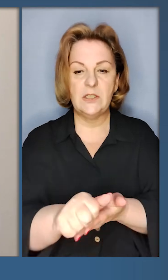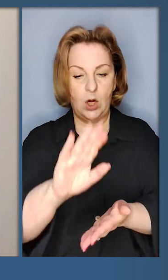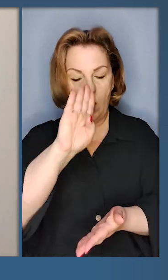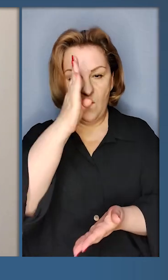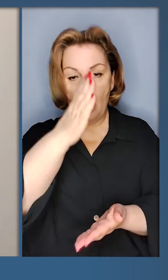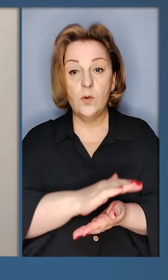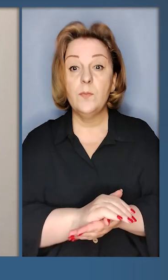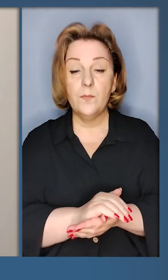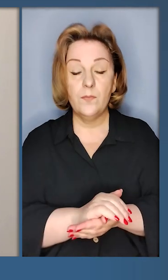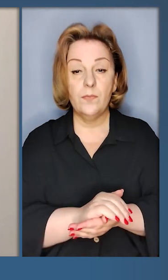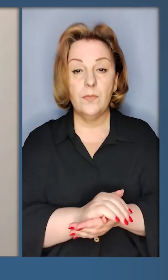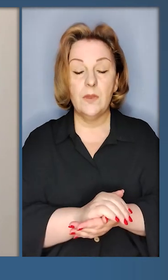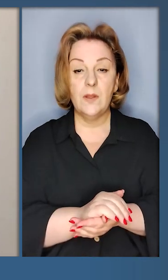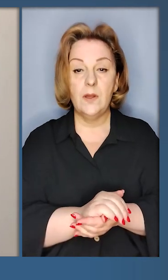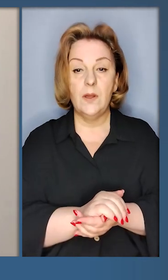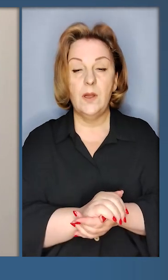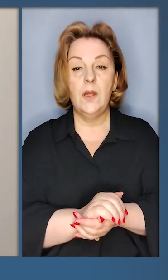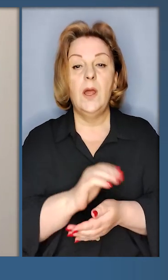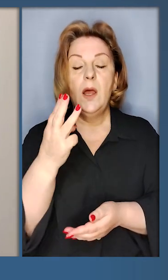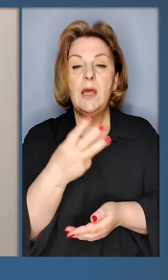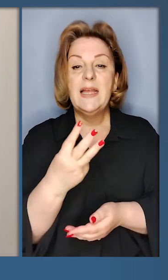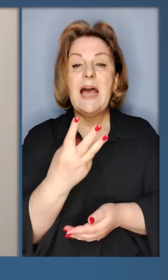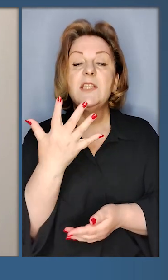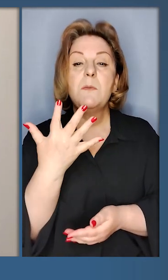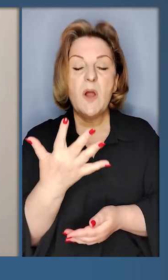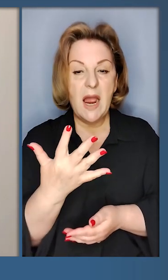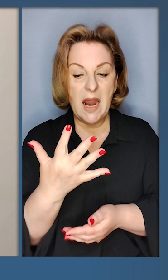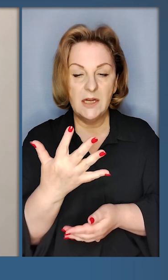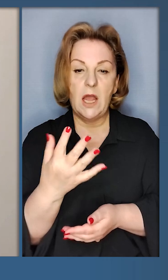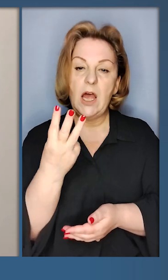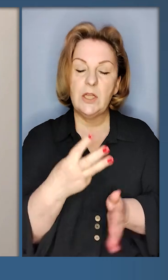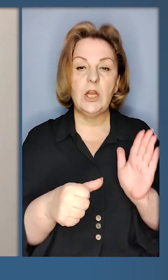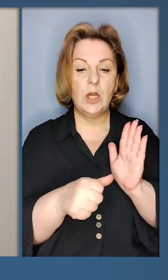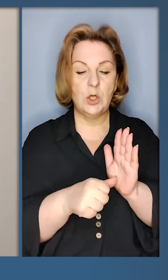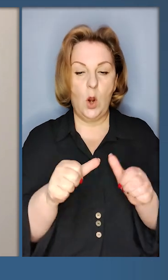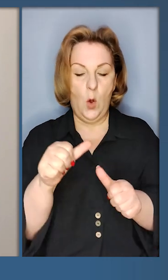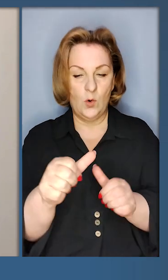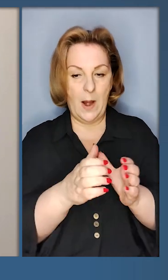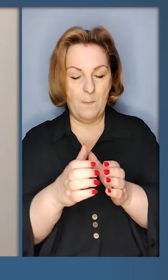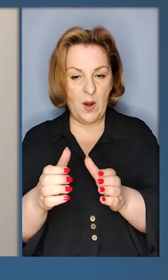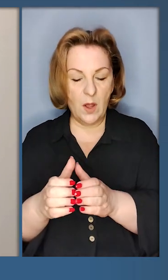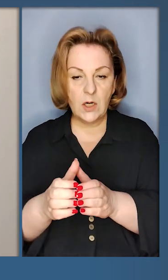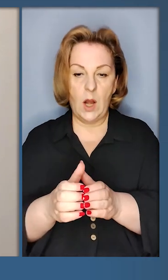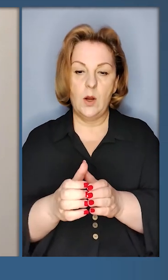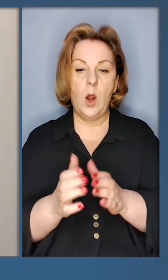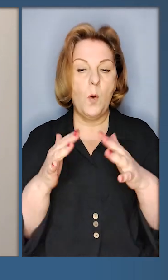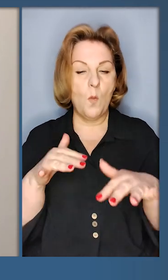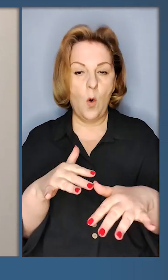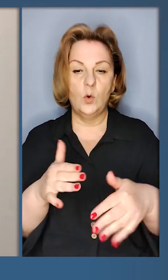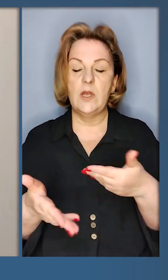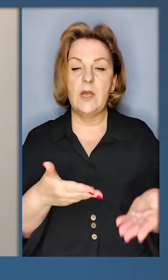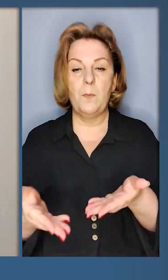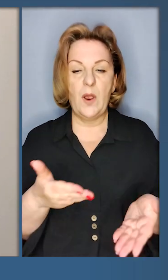знищенні ворога. Осуд Таврія, 35-та і 36-та окремі бригади